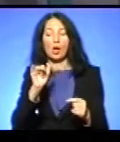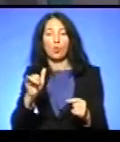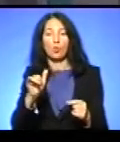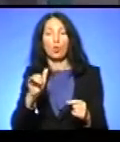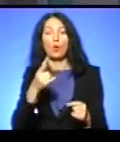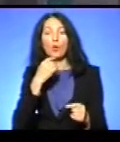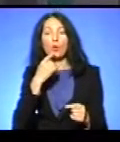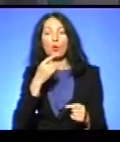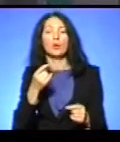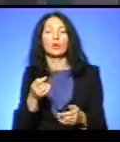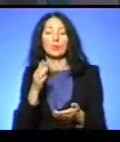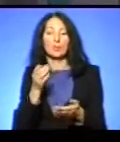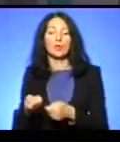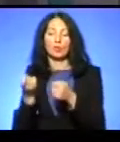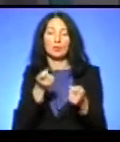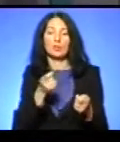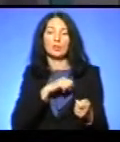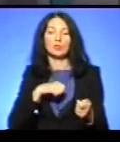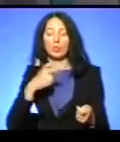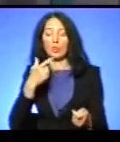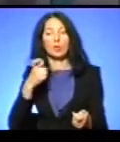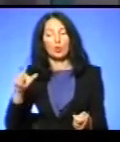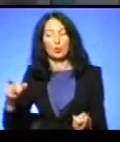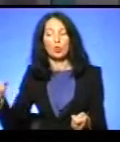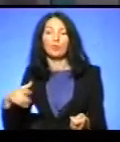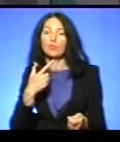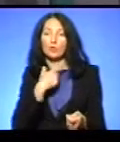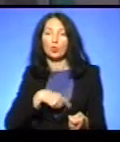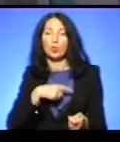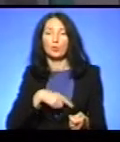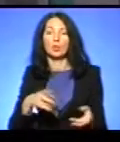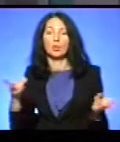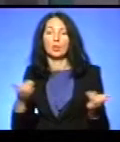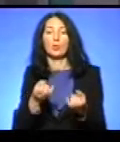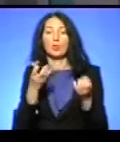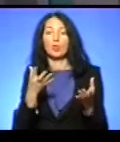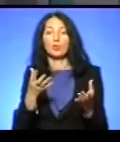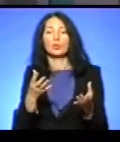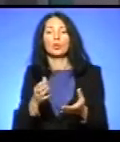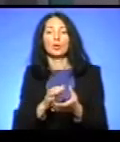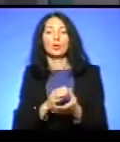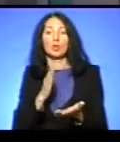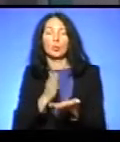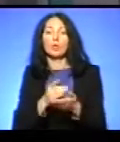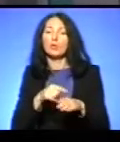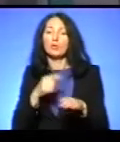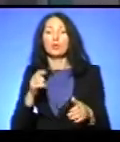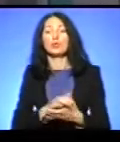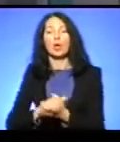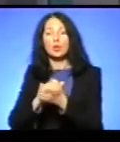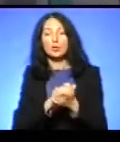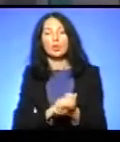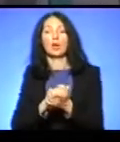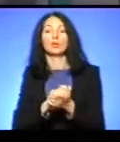собі. Тобто достатньо тільки це розвинути, власне, відчуття солідарності і такого плеча